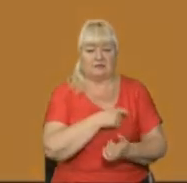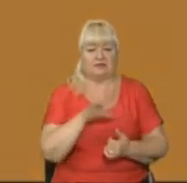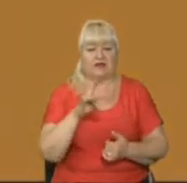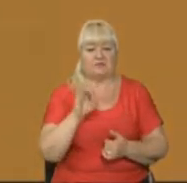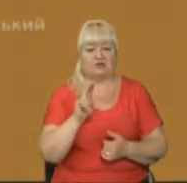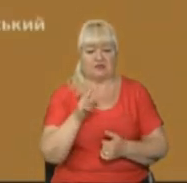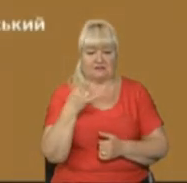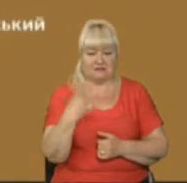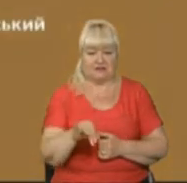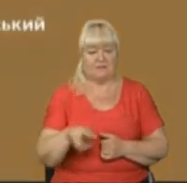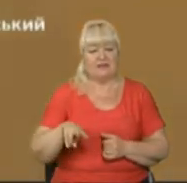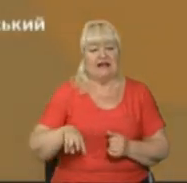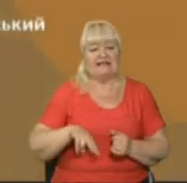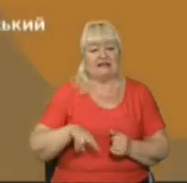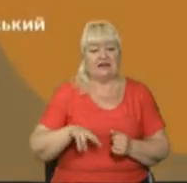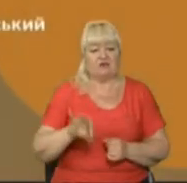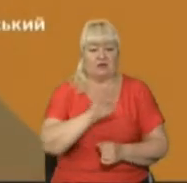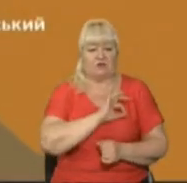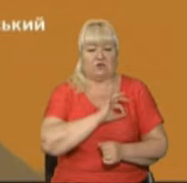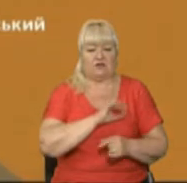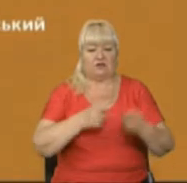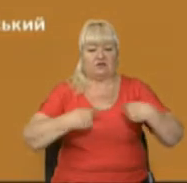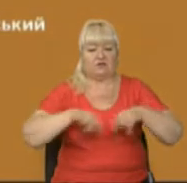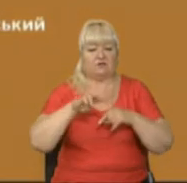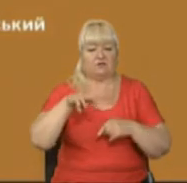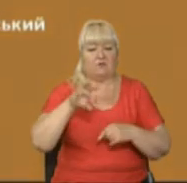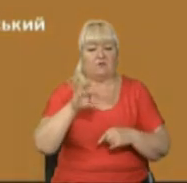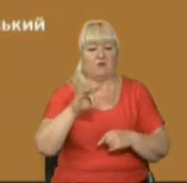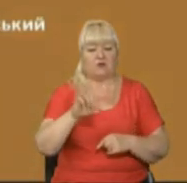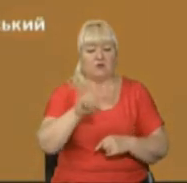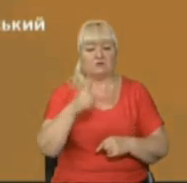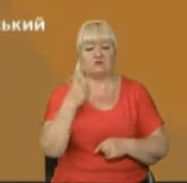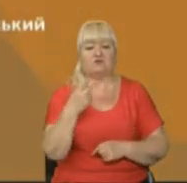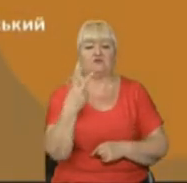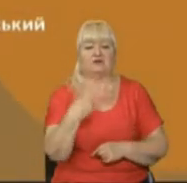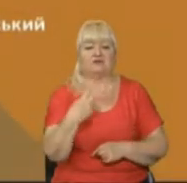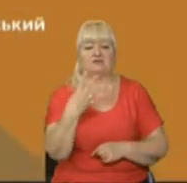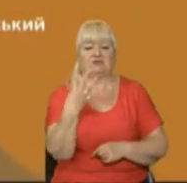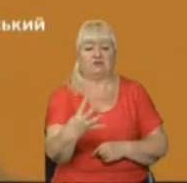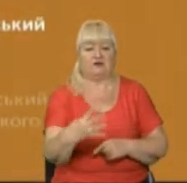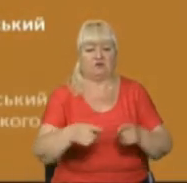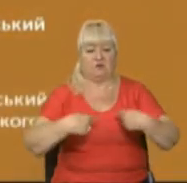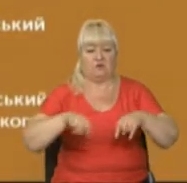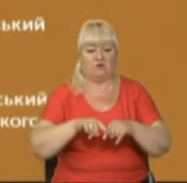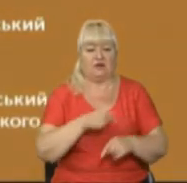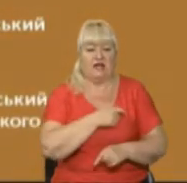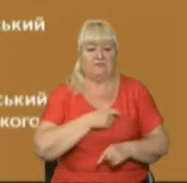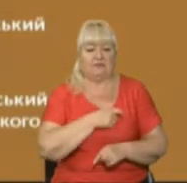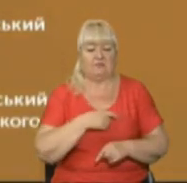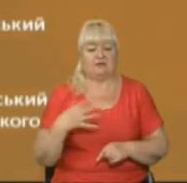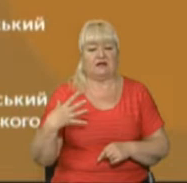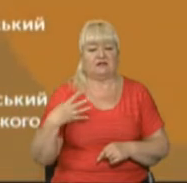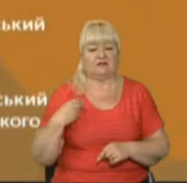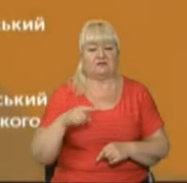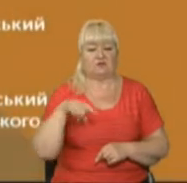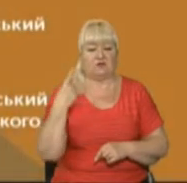Репчинський. Директорка юридичної компанії «Еверест» Юлія Мороз балотується у 124-му одномандатному окрузі. Депутат Львівської обласної ради